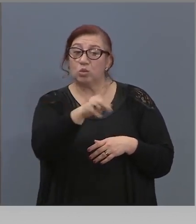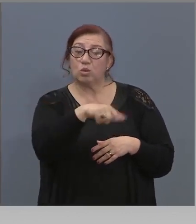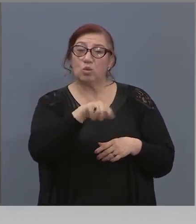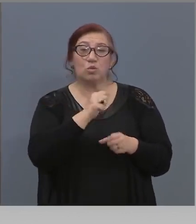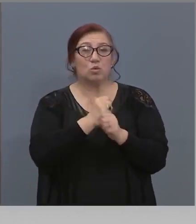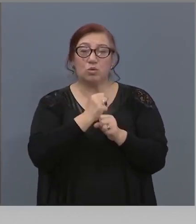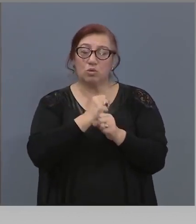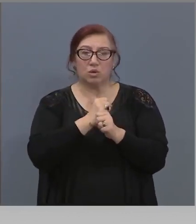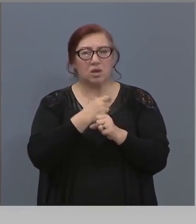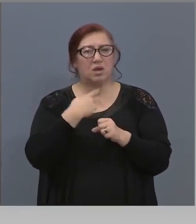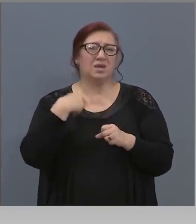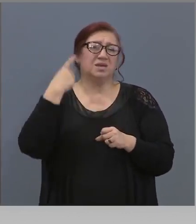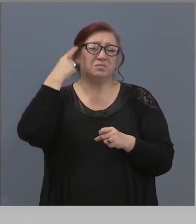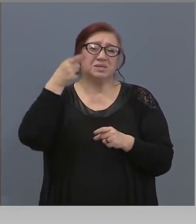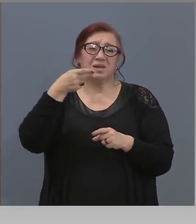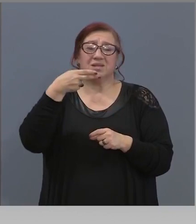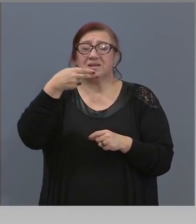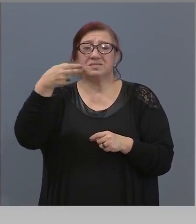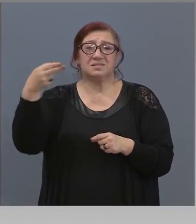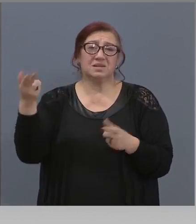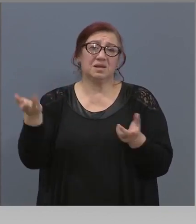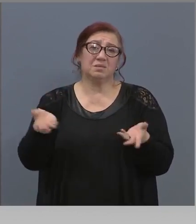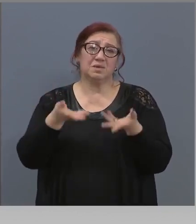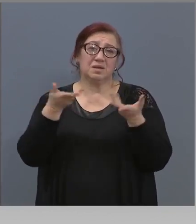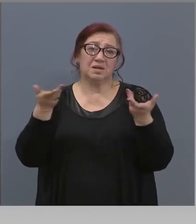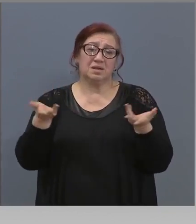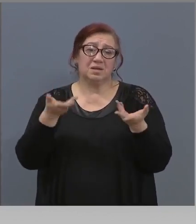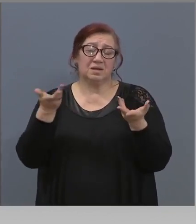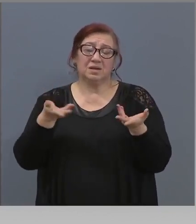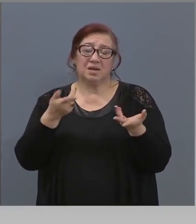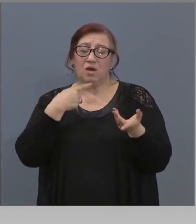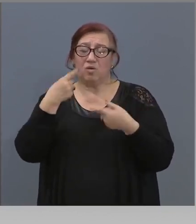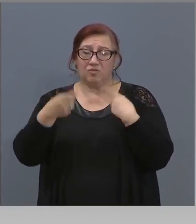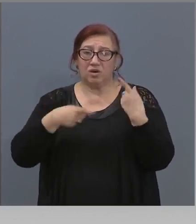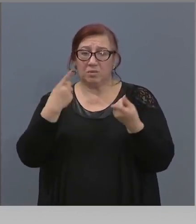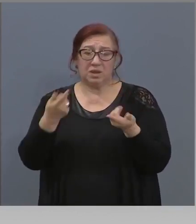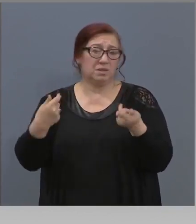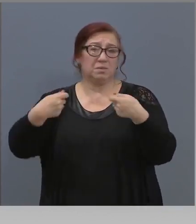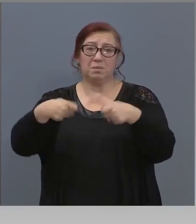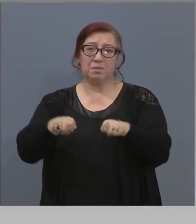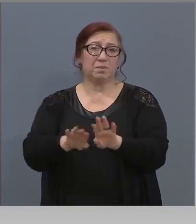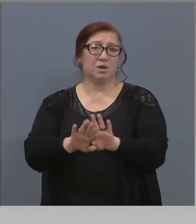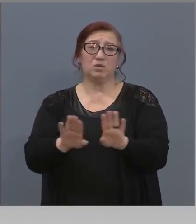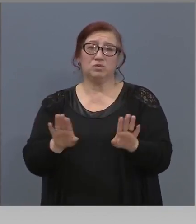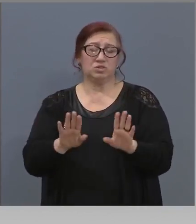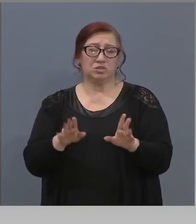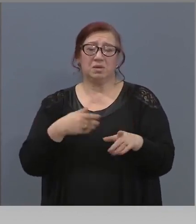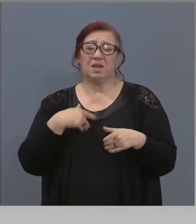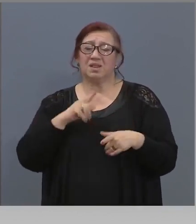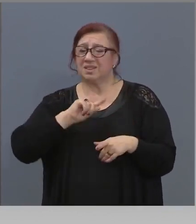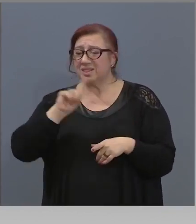Мисля, че тази тема вече съм я затворял. Искам и да я коментирам.